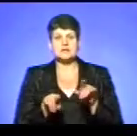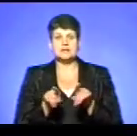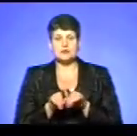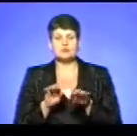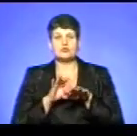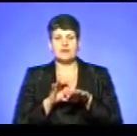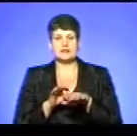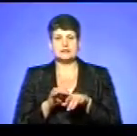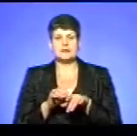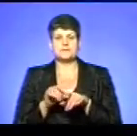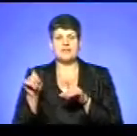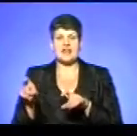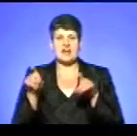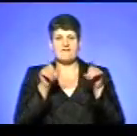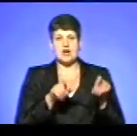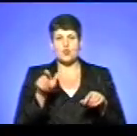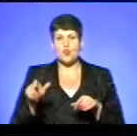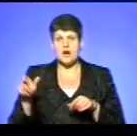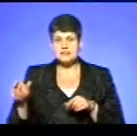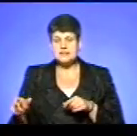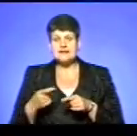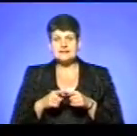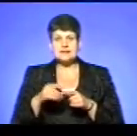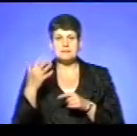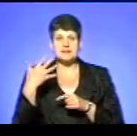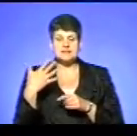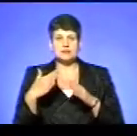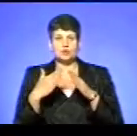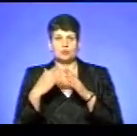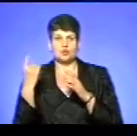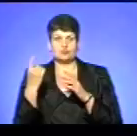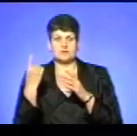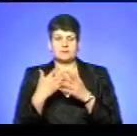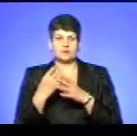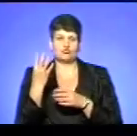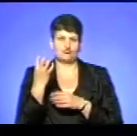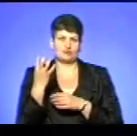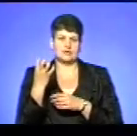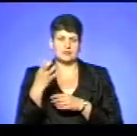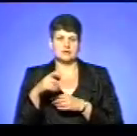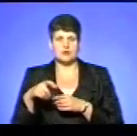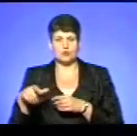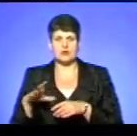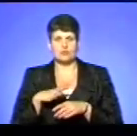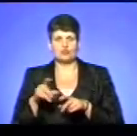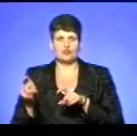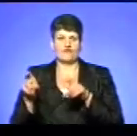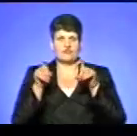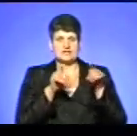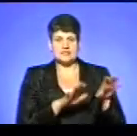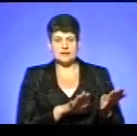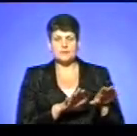евакуація. Та, як було вже зазначалося, це 50 домогосподарств, приблизно до 400 мешканців було відселено.